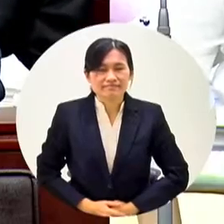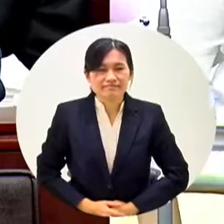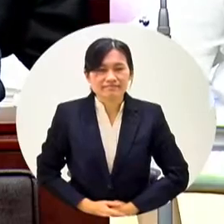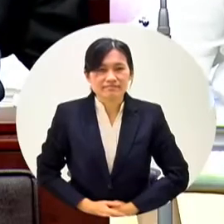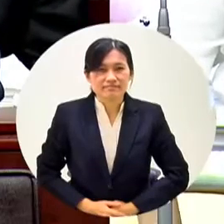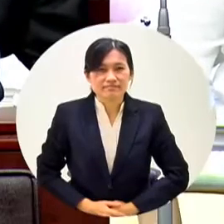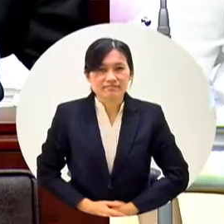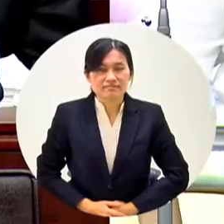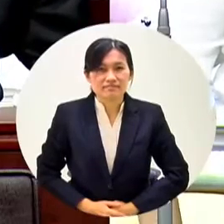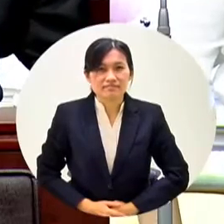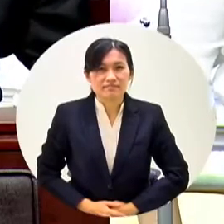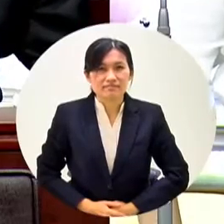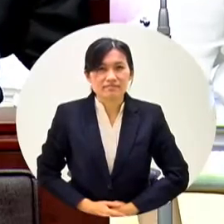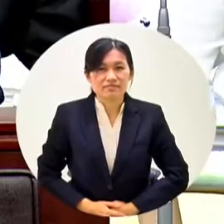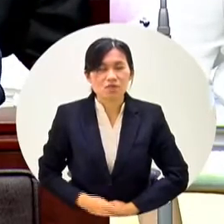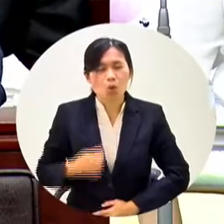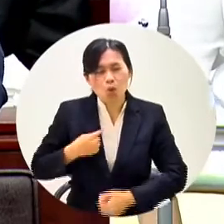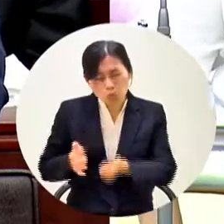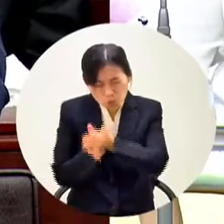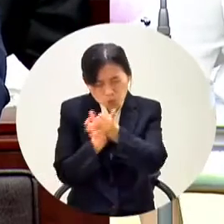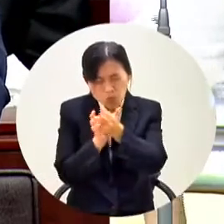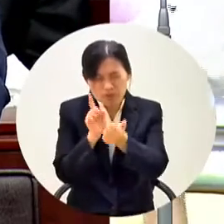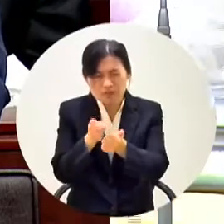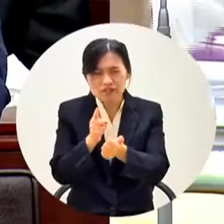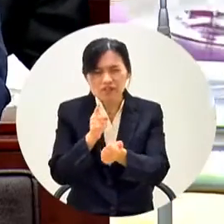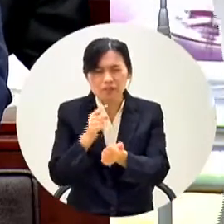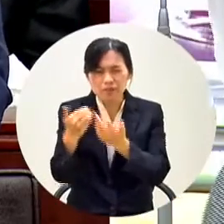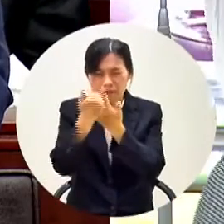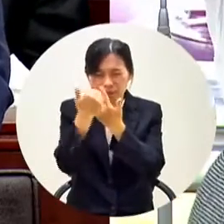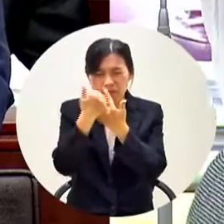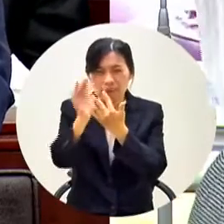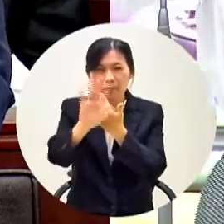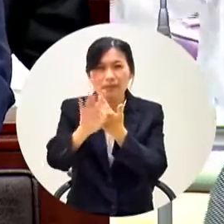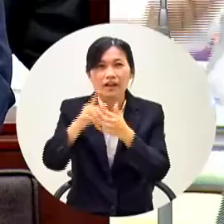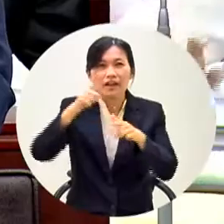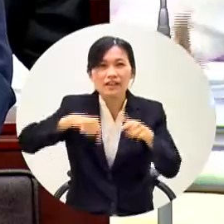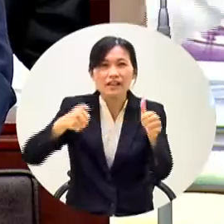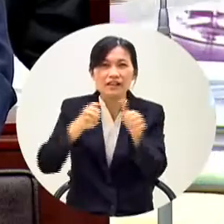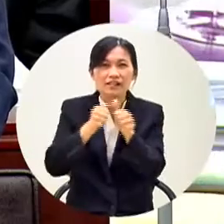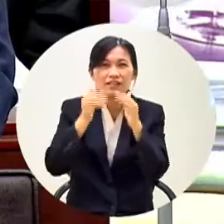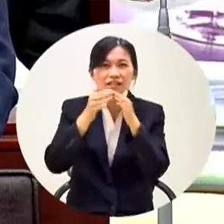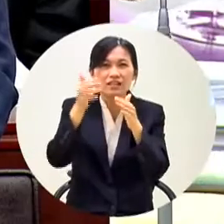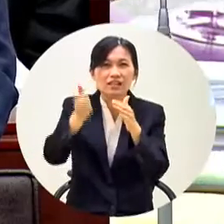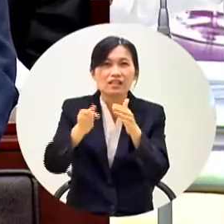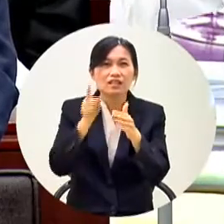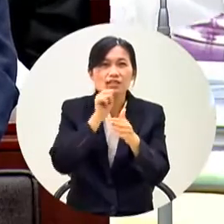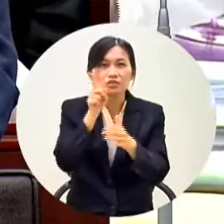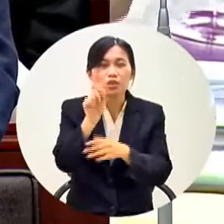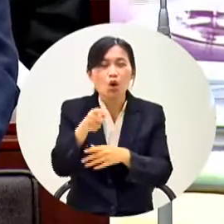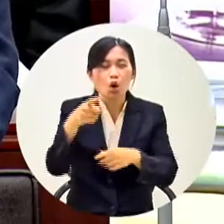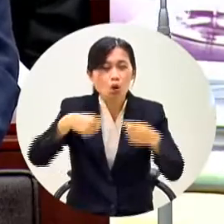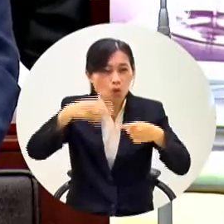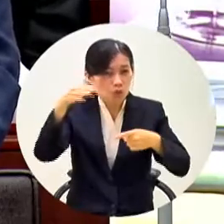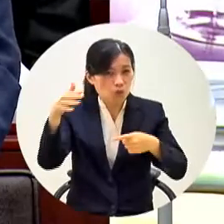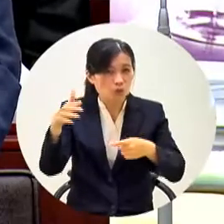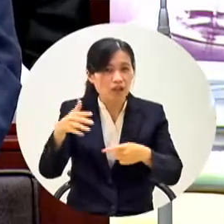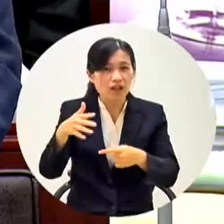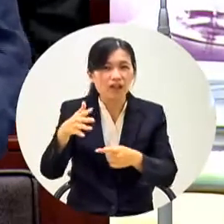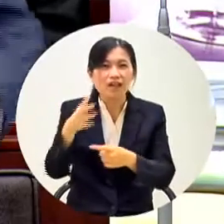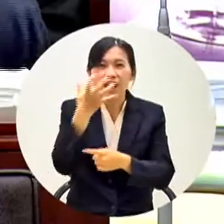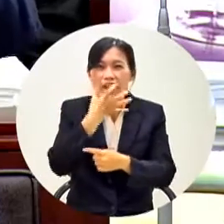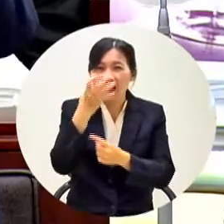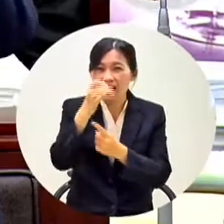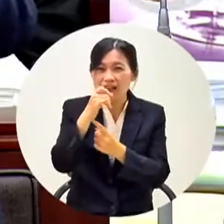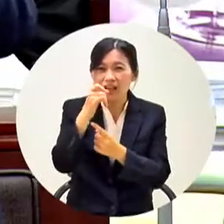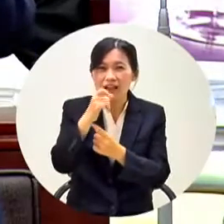我現在學到你學學到到你你學學學你你你到你學到就是三